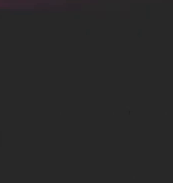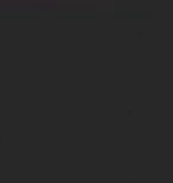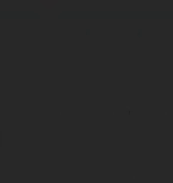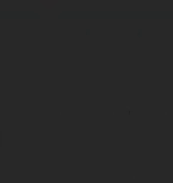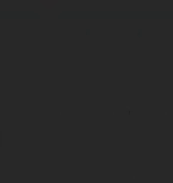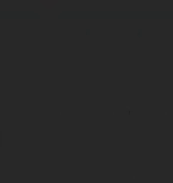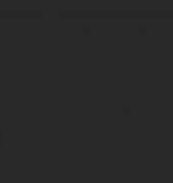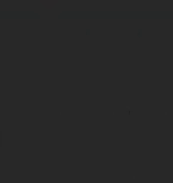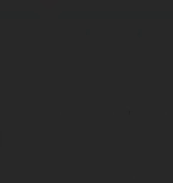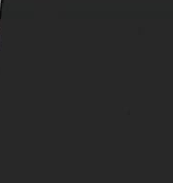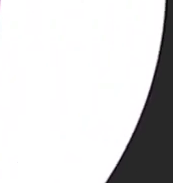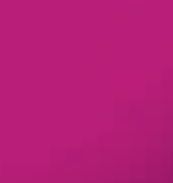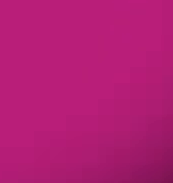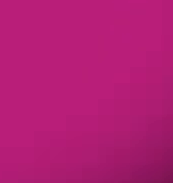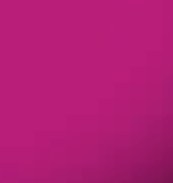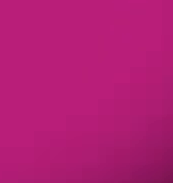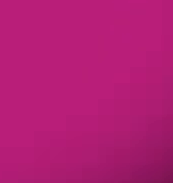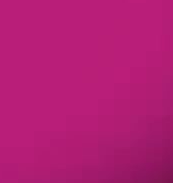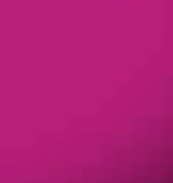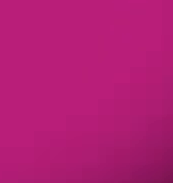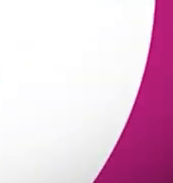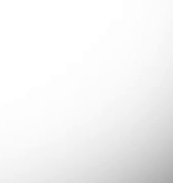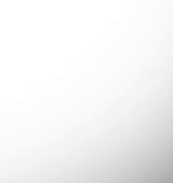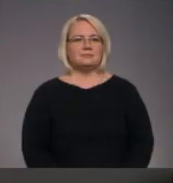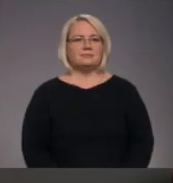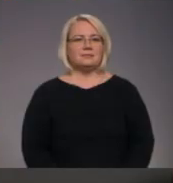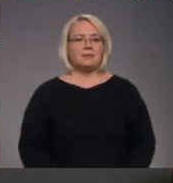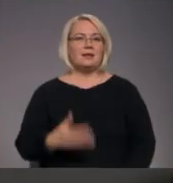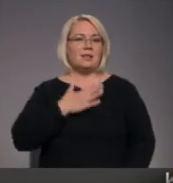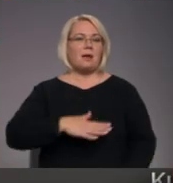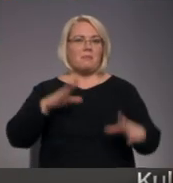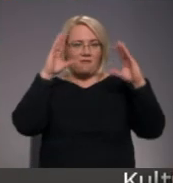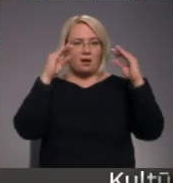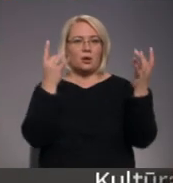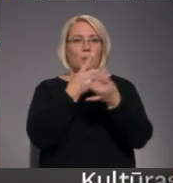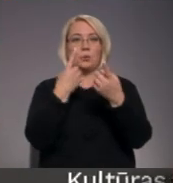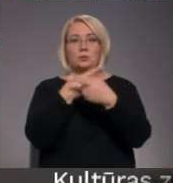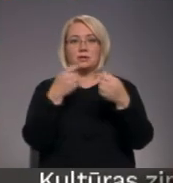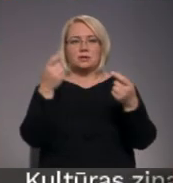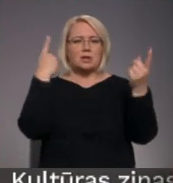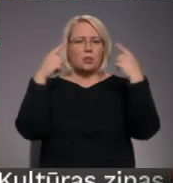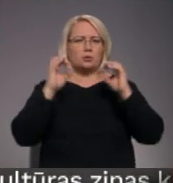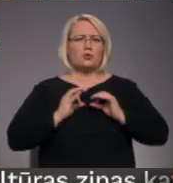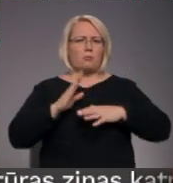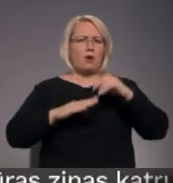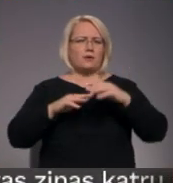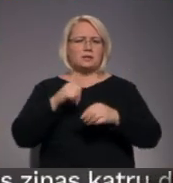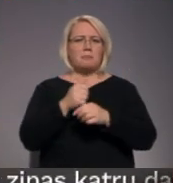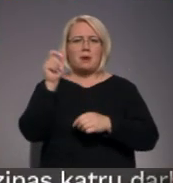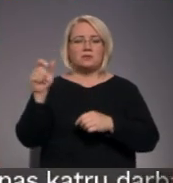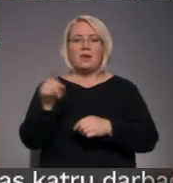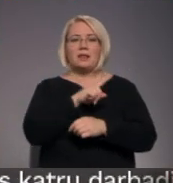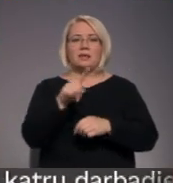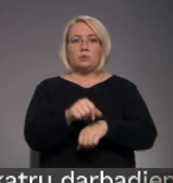Re! Viss ēters ir te! Labvakar, Kultūras ziņās! Radošo profesiju pārstāvjus līdz